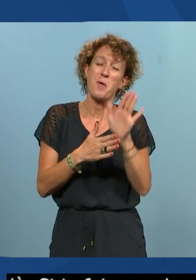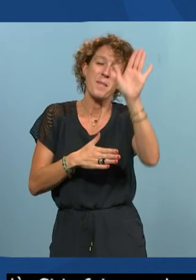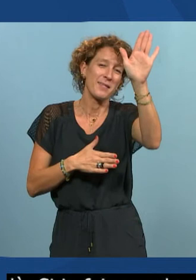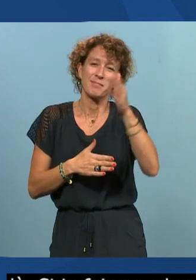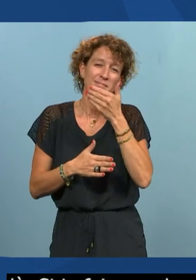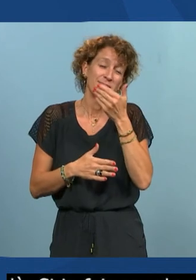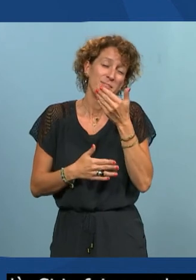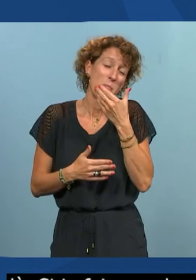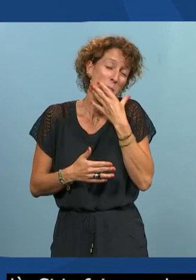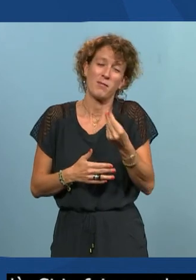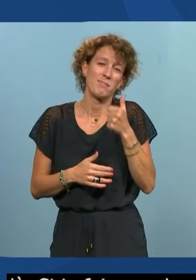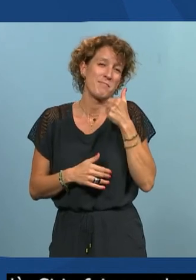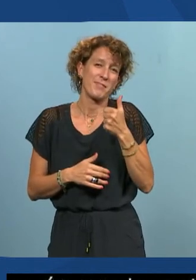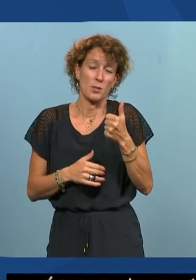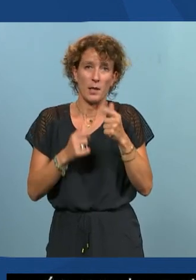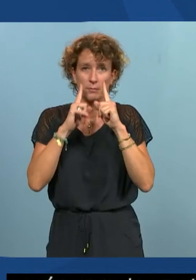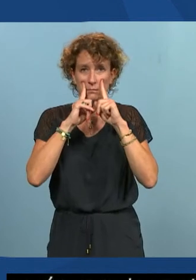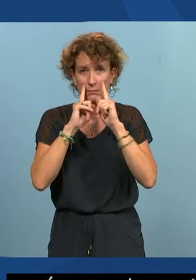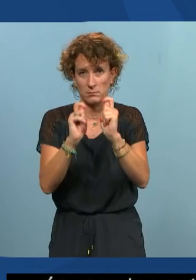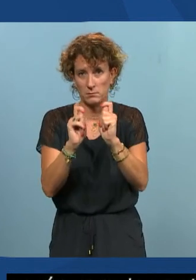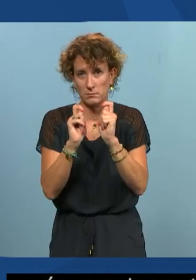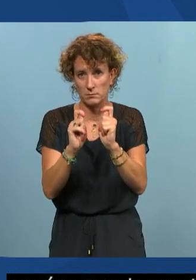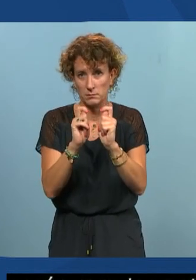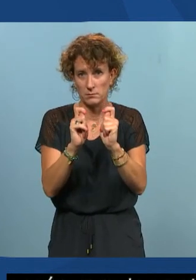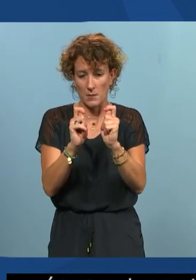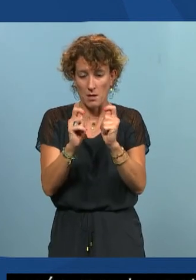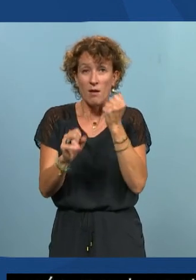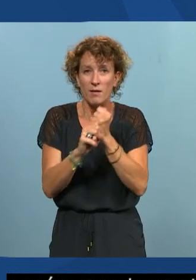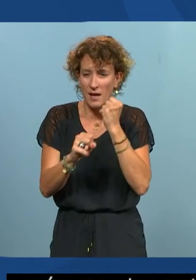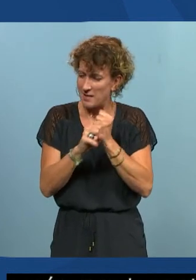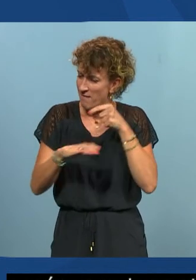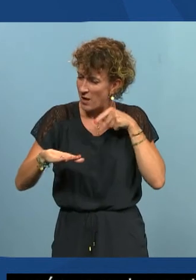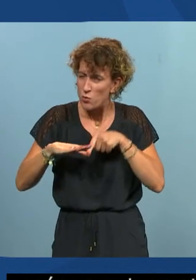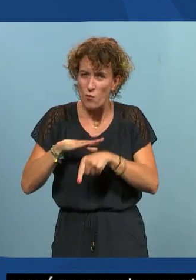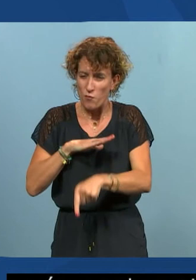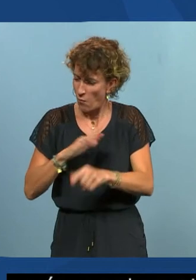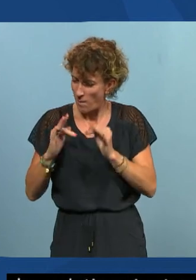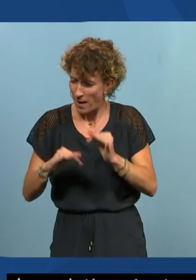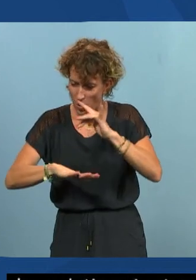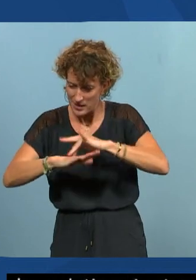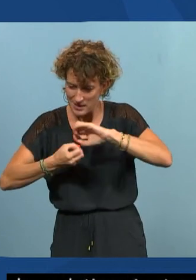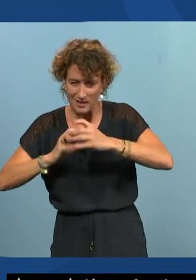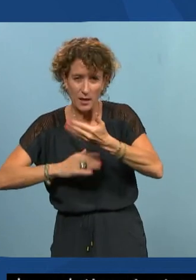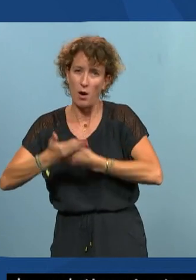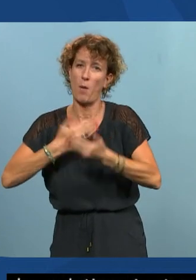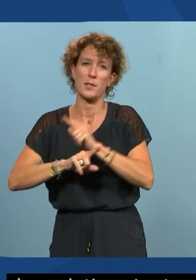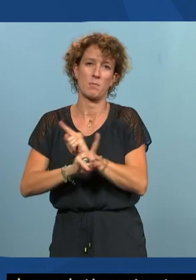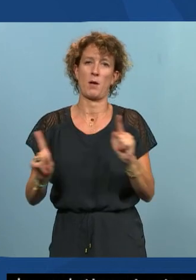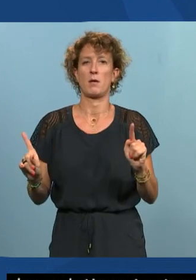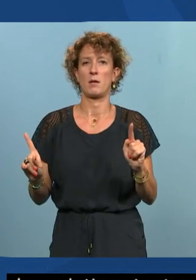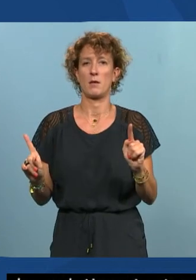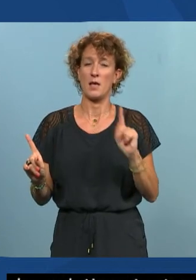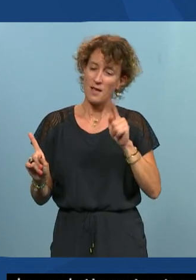il faut faire très attention parce que ça ne remplace pas un travail de fond sur les sites l'approche doit être